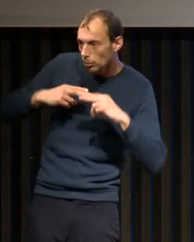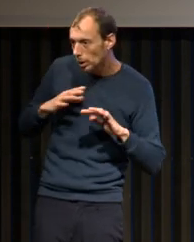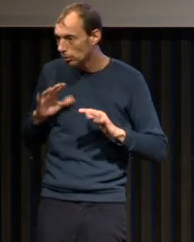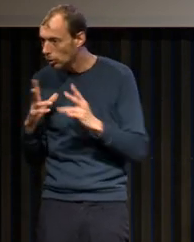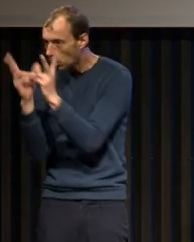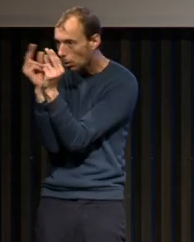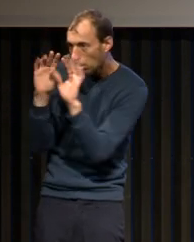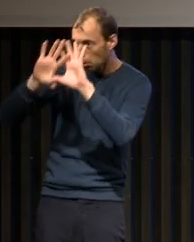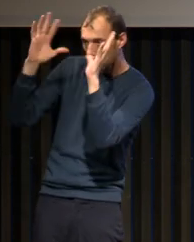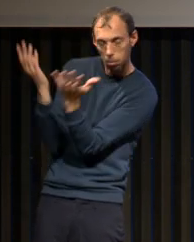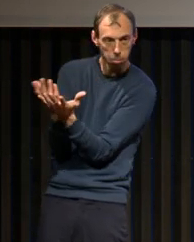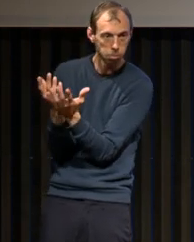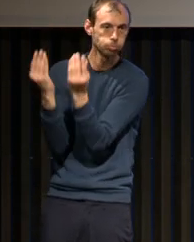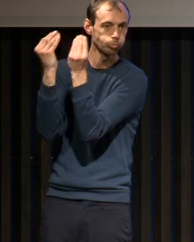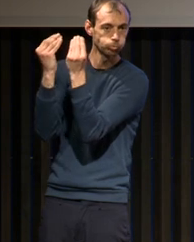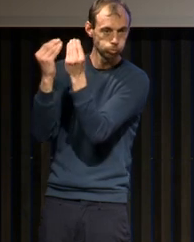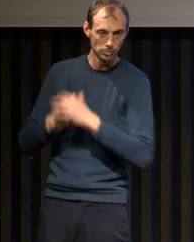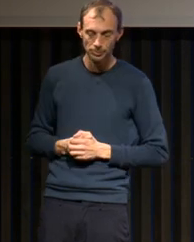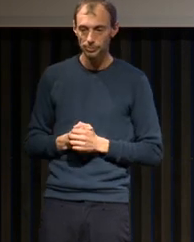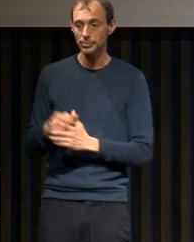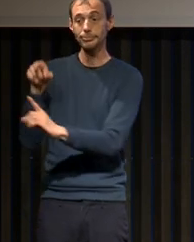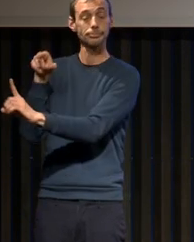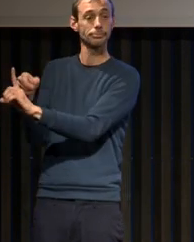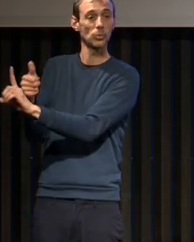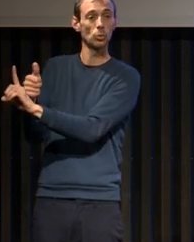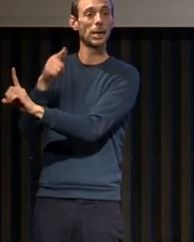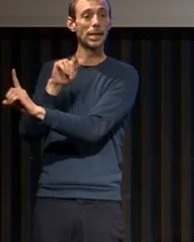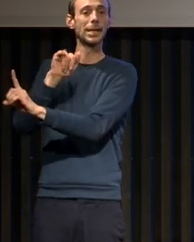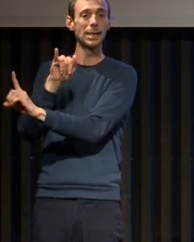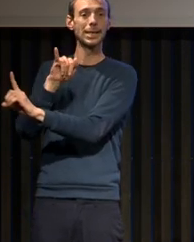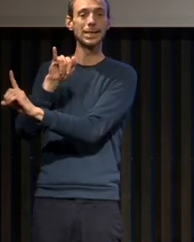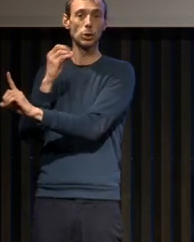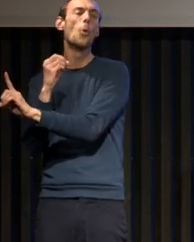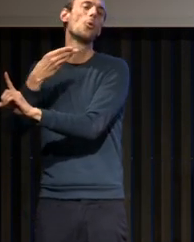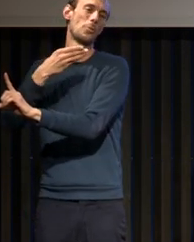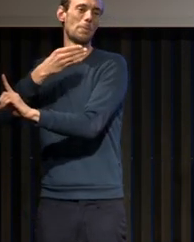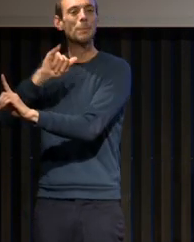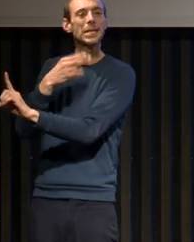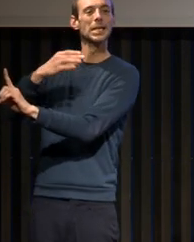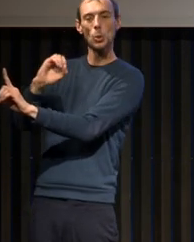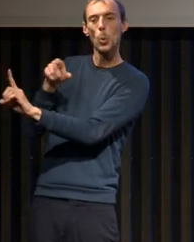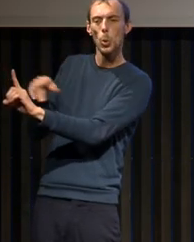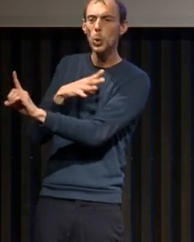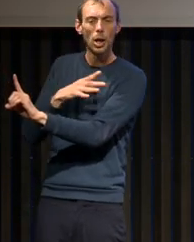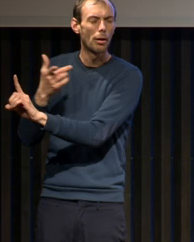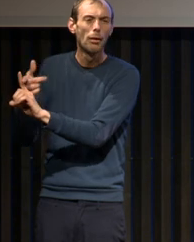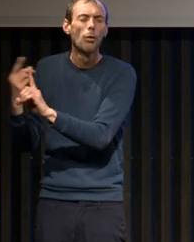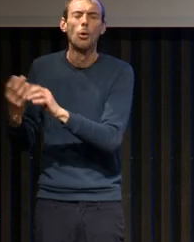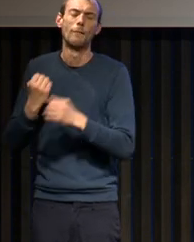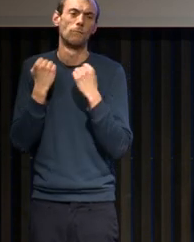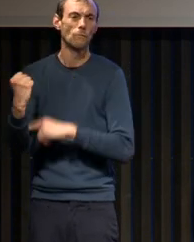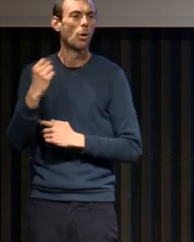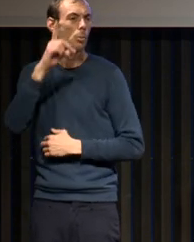sommeil. Guillaumineau, il va faire quelque chose de très fort. Il va faire la synthèse de tout ça. En fait, Guillaumineau, c'est le vrai Indien